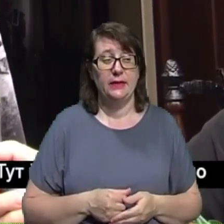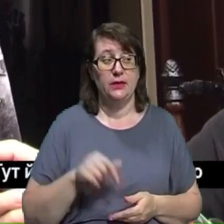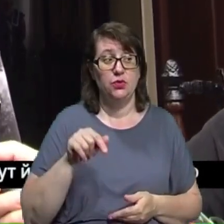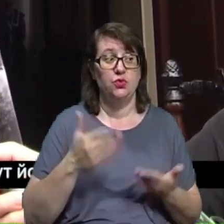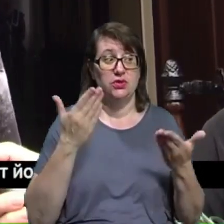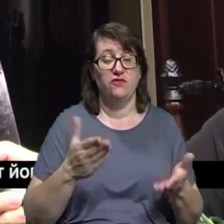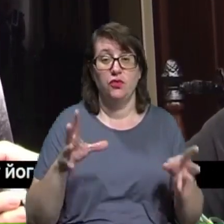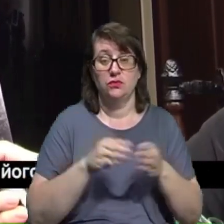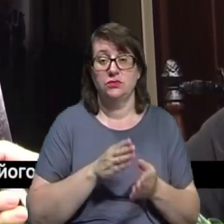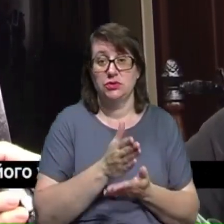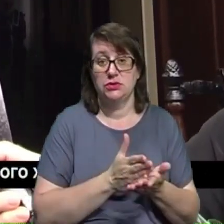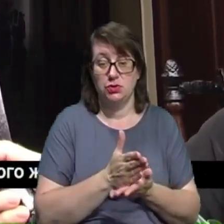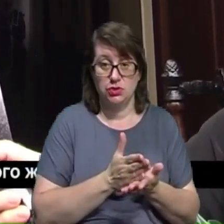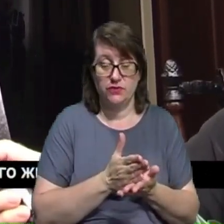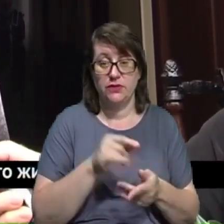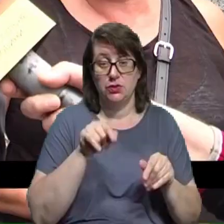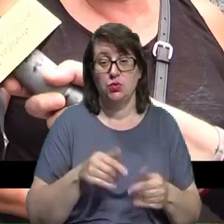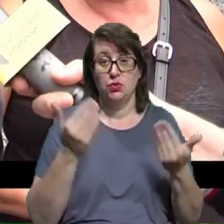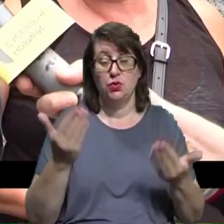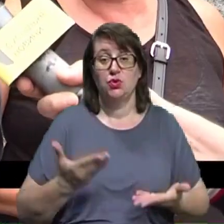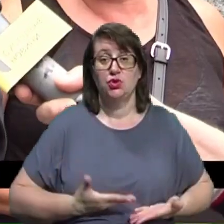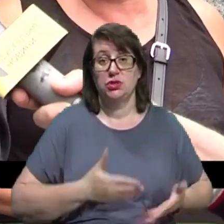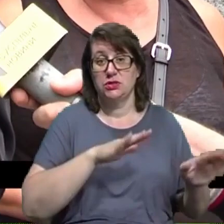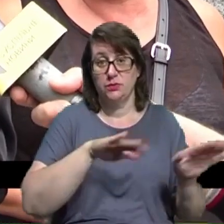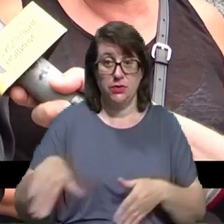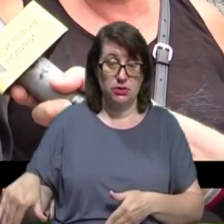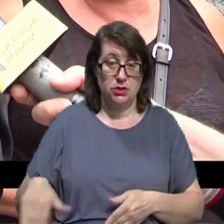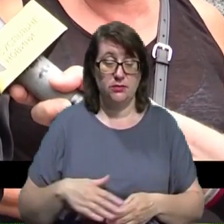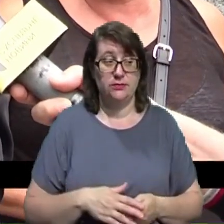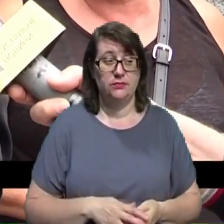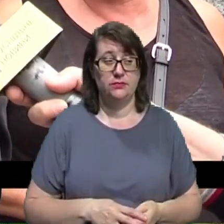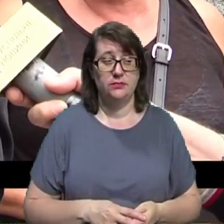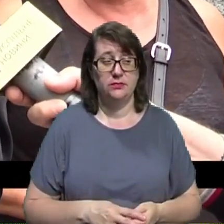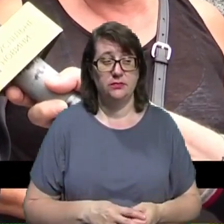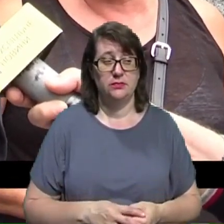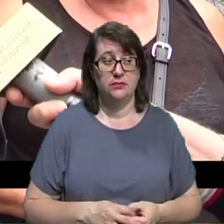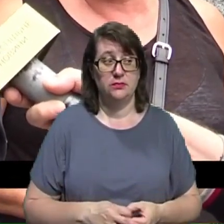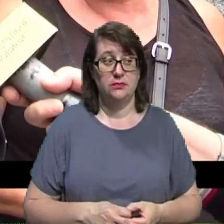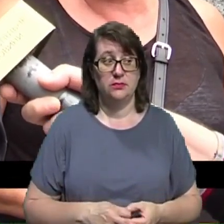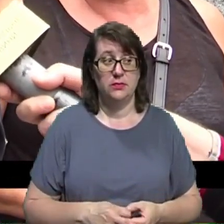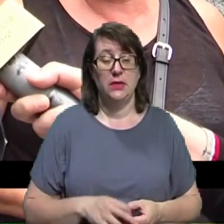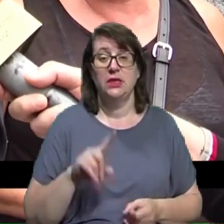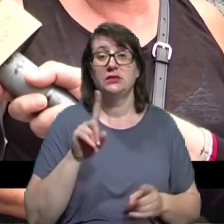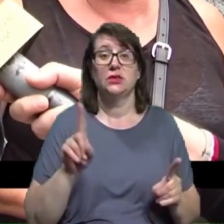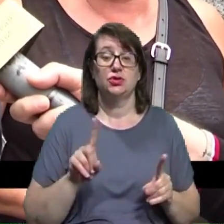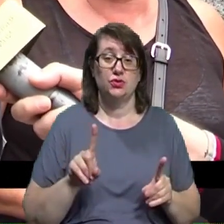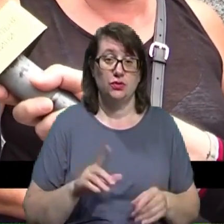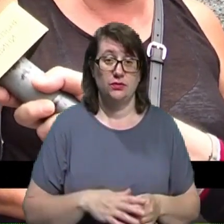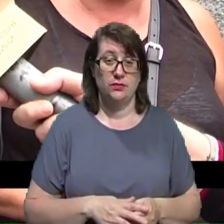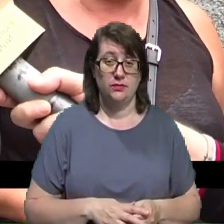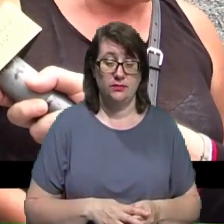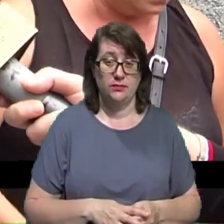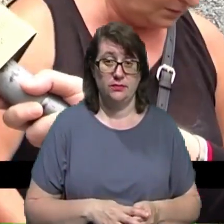здесь його життя проживало практично. Боже, мені терпінний сон за що? Ті гаді губили.